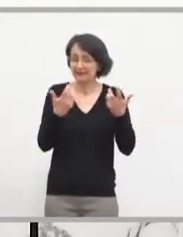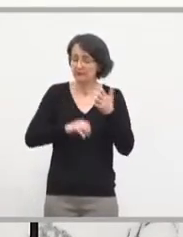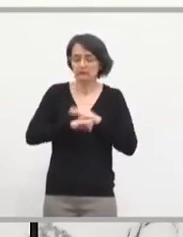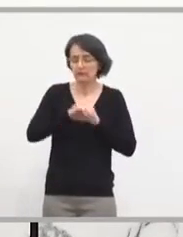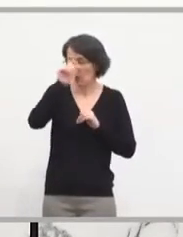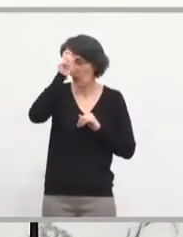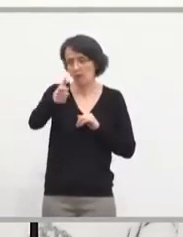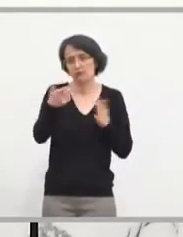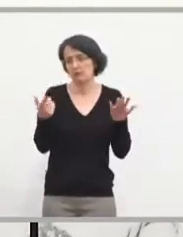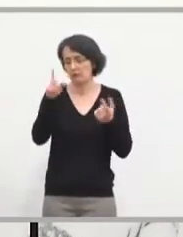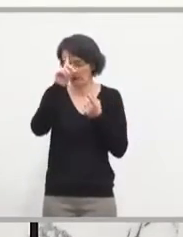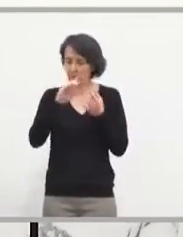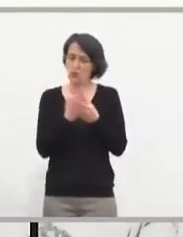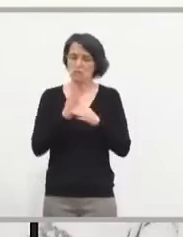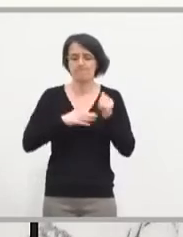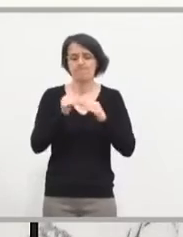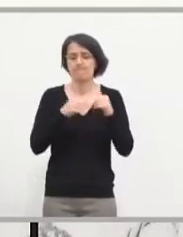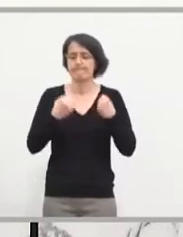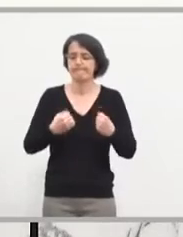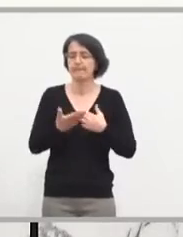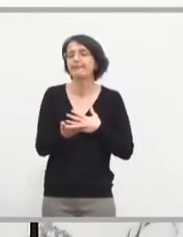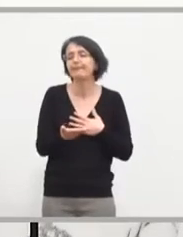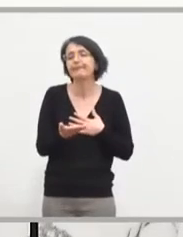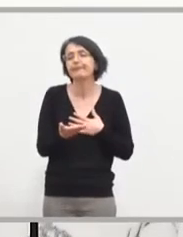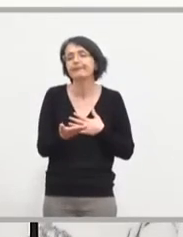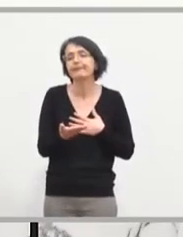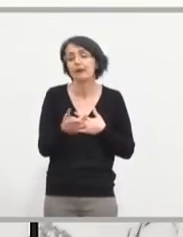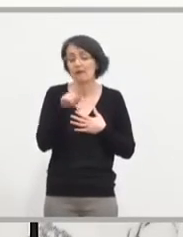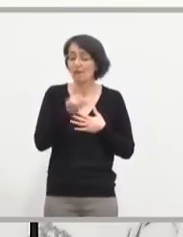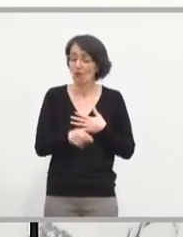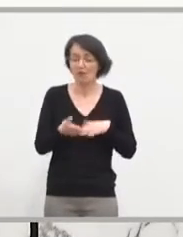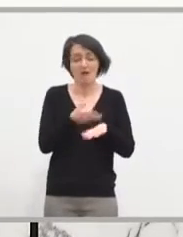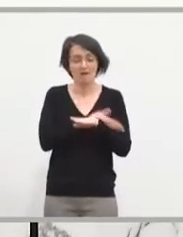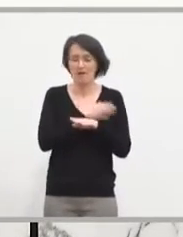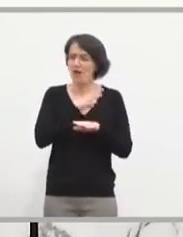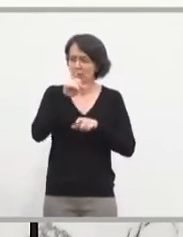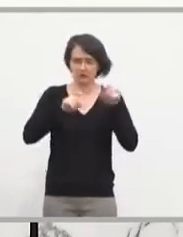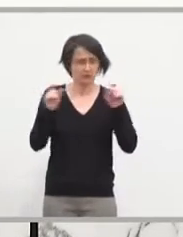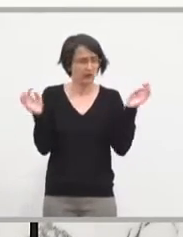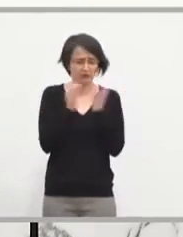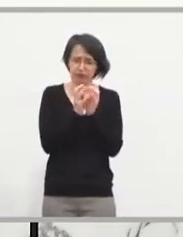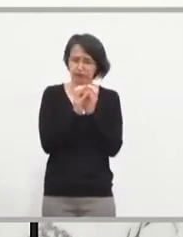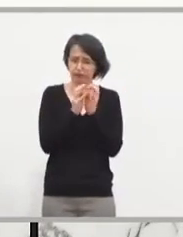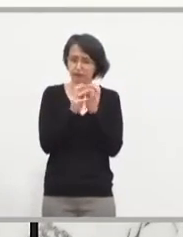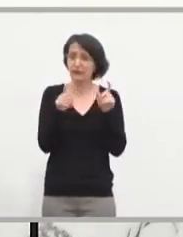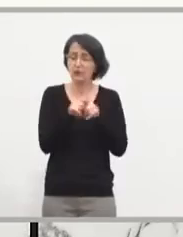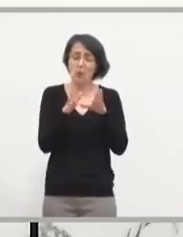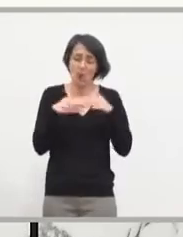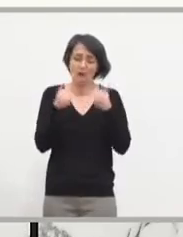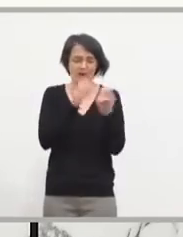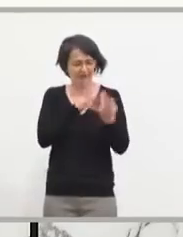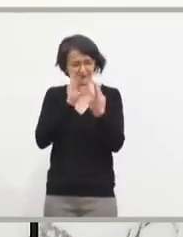conception de ce dossier, qui doit être un dossier très largement concerté et très largement partagé par les collectivités.